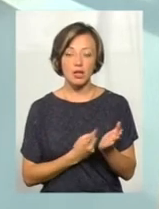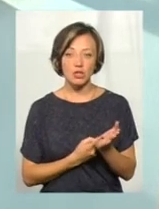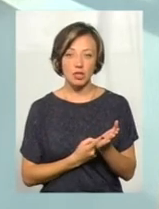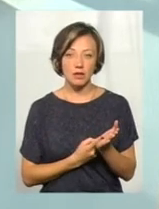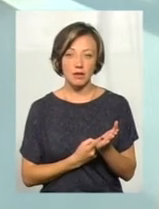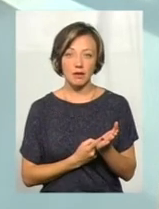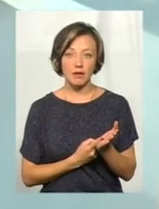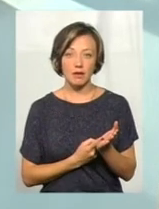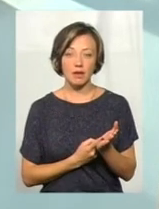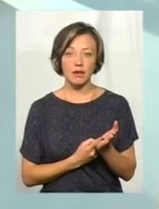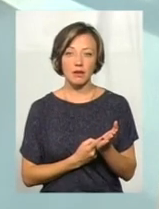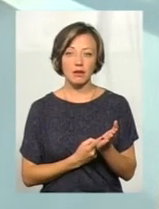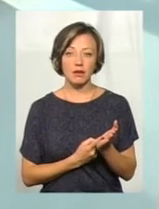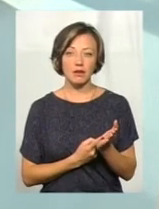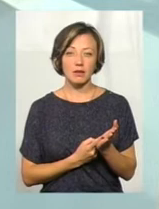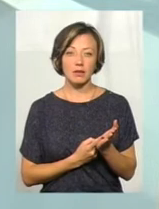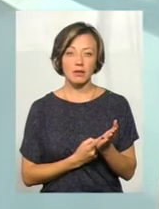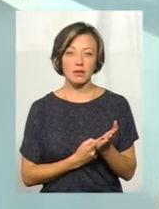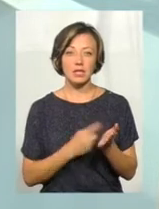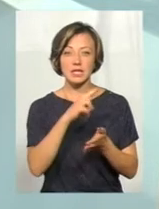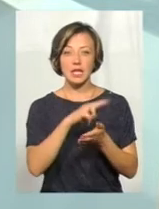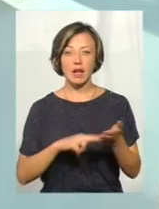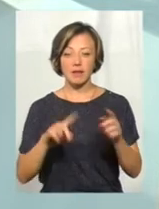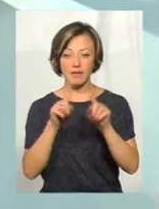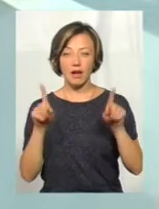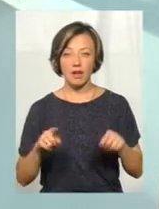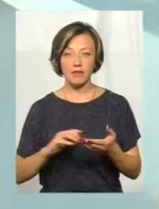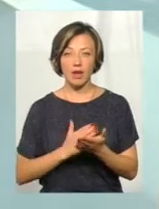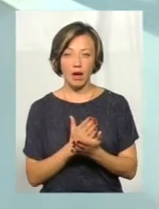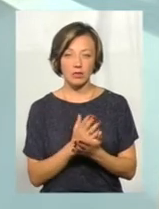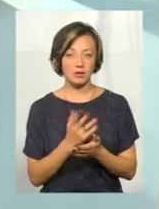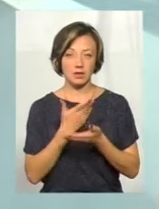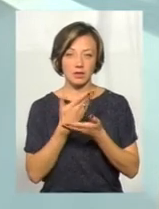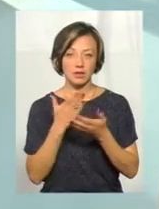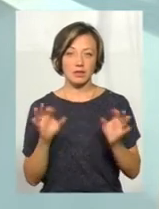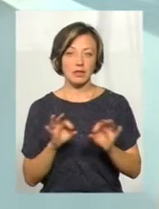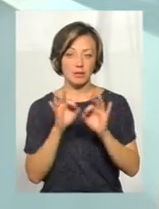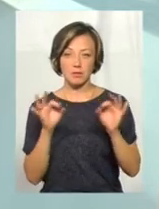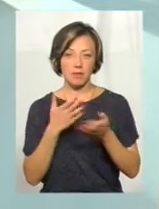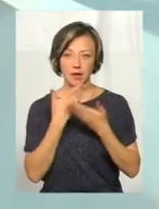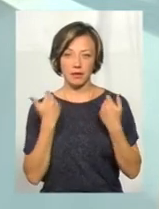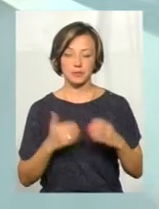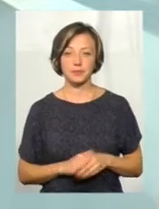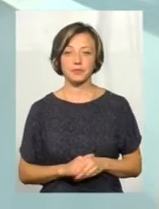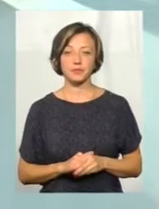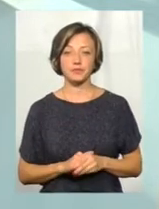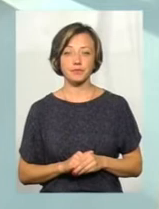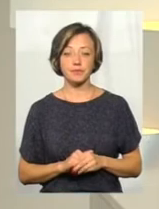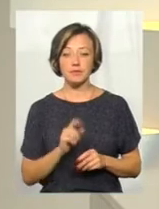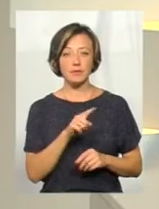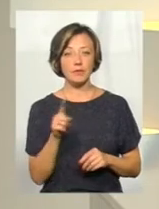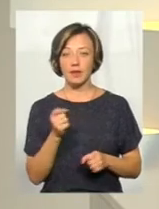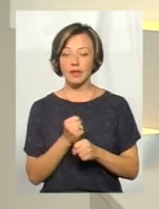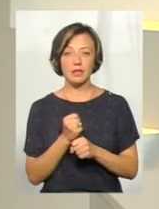доказових сертифікатів якості на лікарські засоби в них немає. Вони не